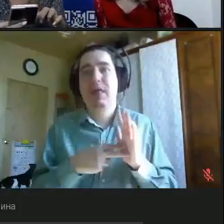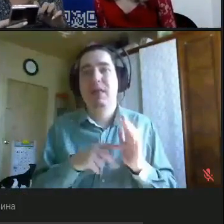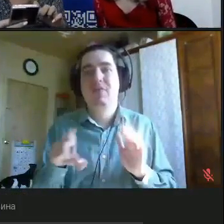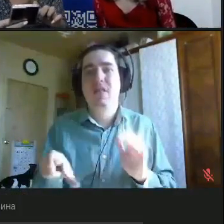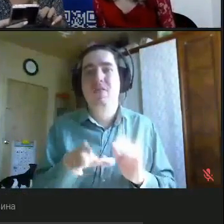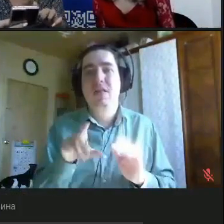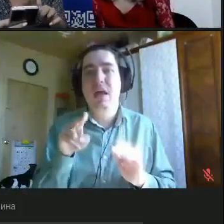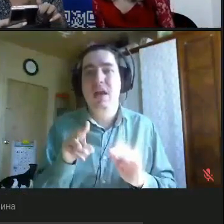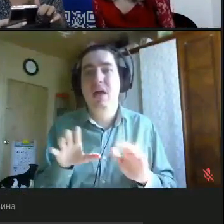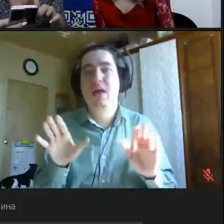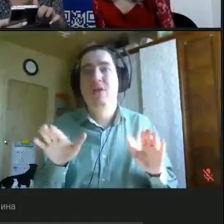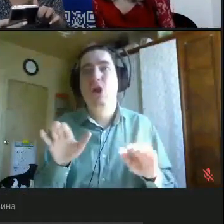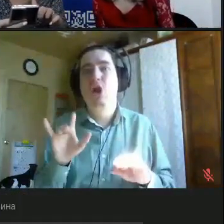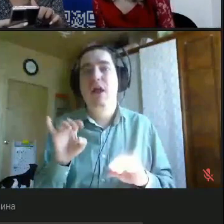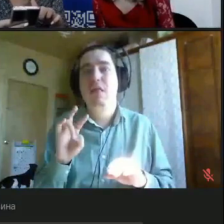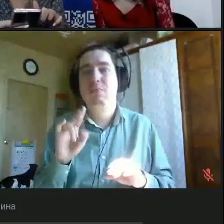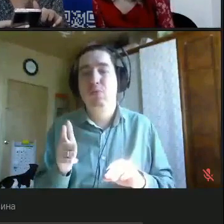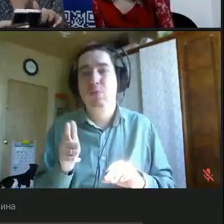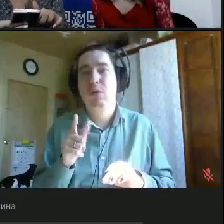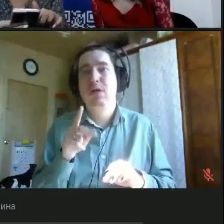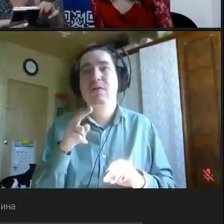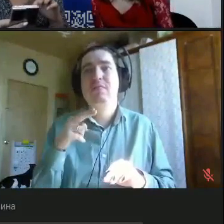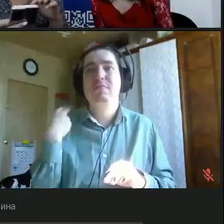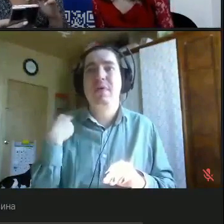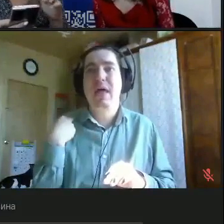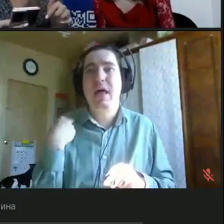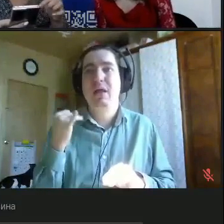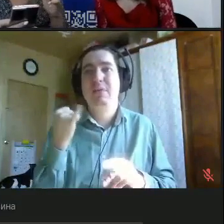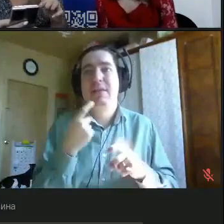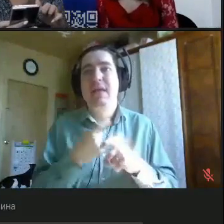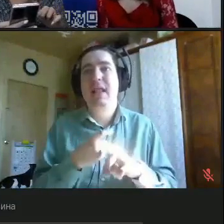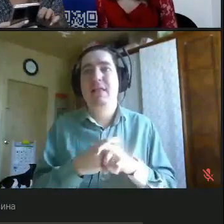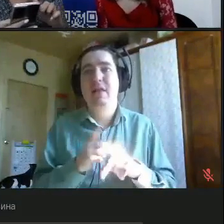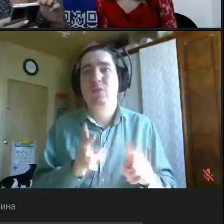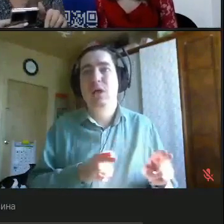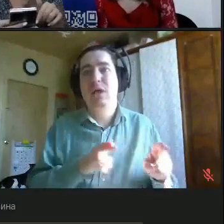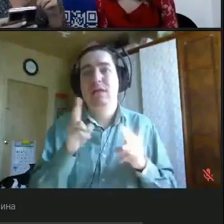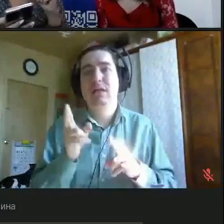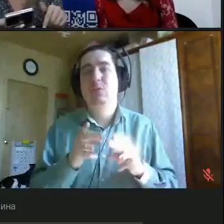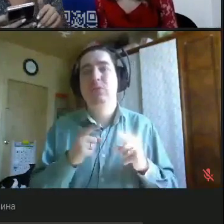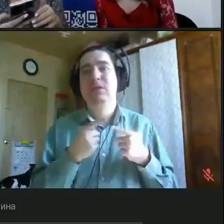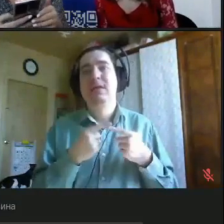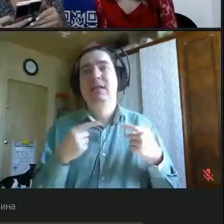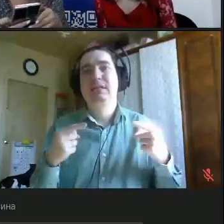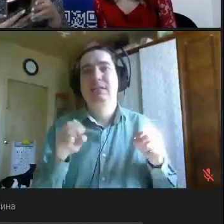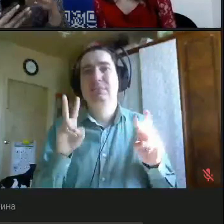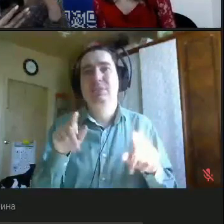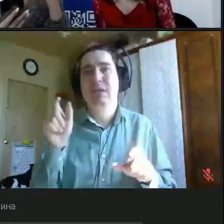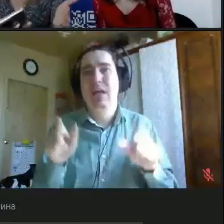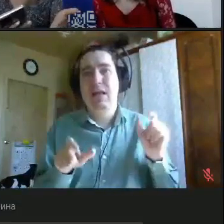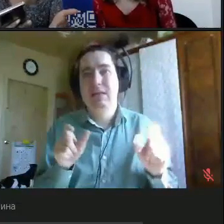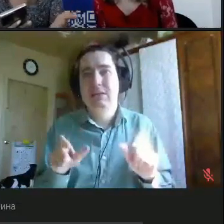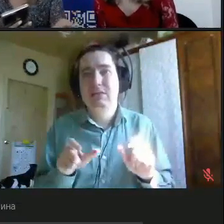Оренбург, Пермь и Калининград. Туда ездят разные специалисты, если кто-то есть из этих